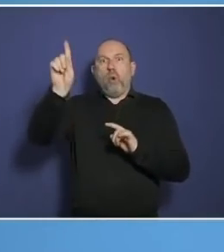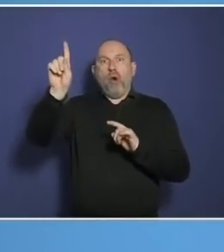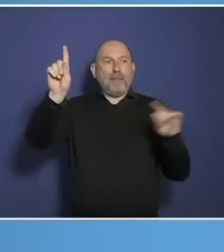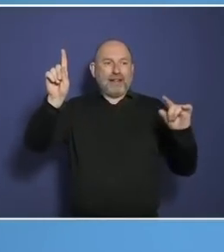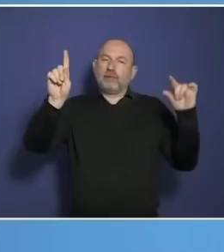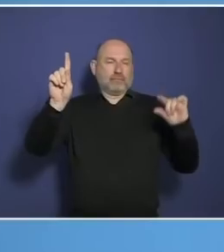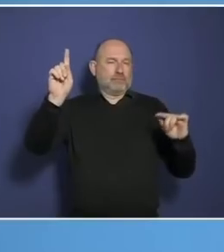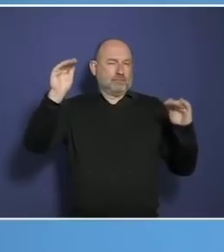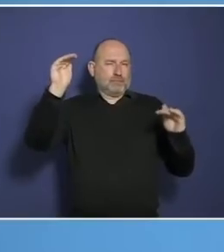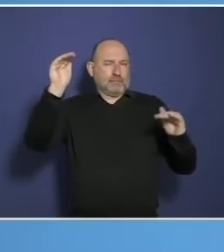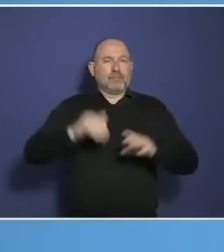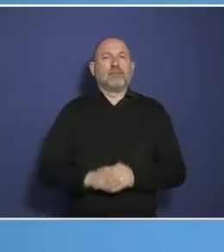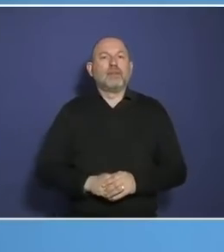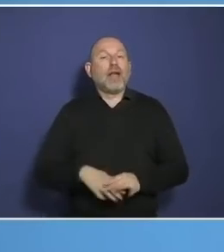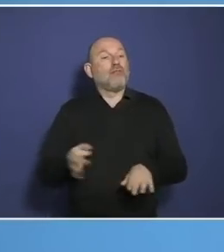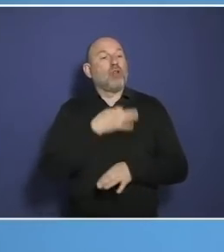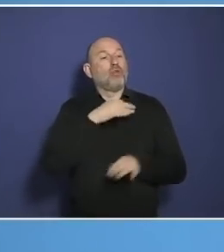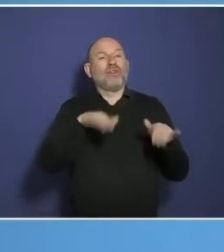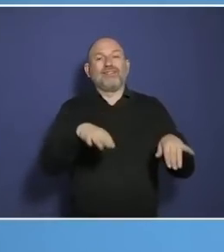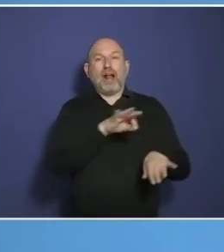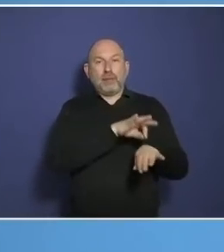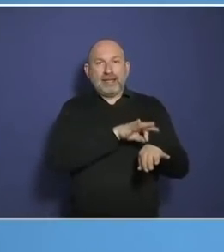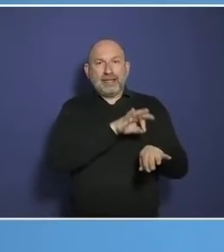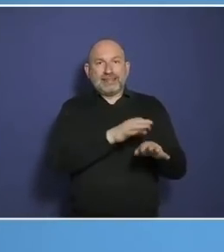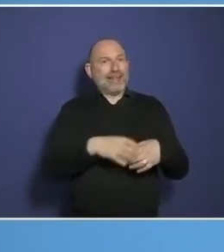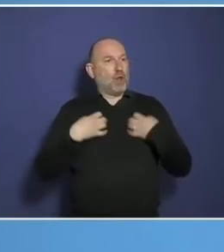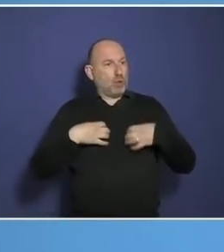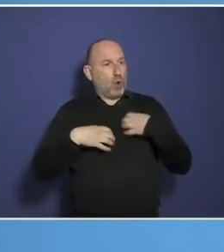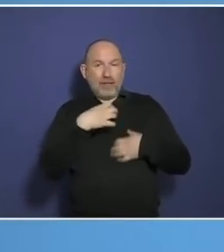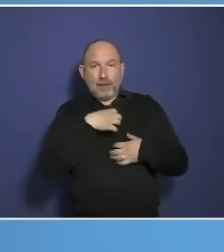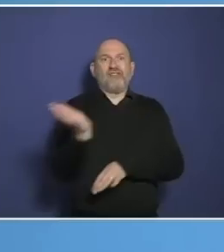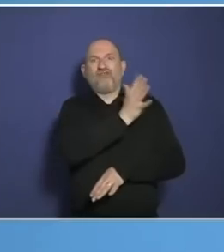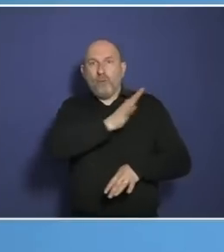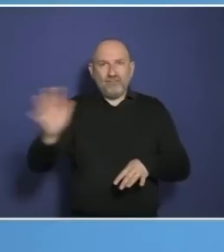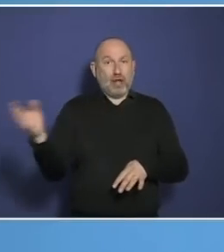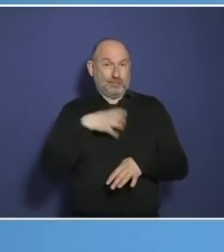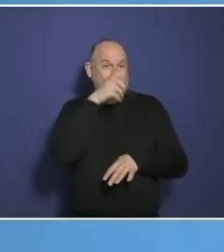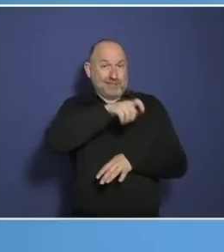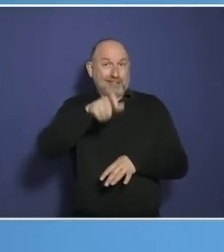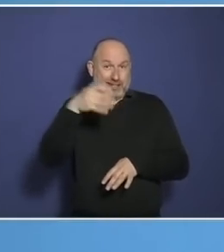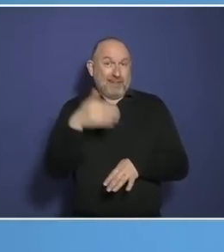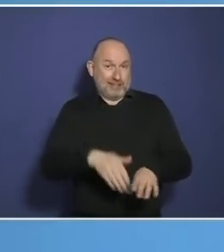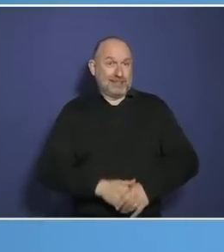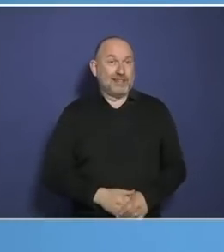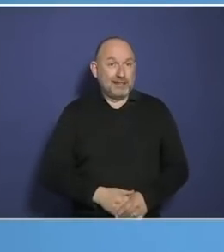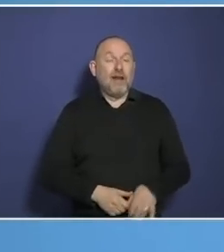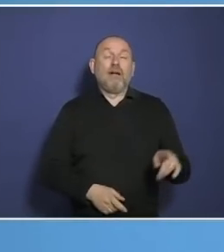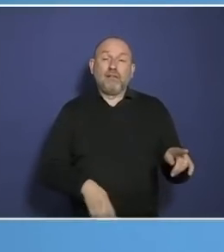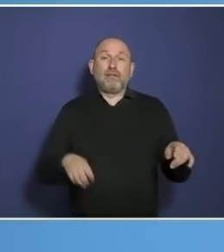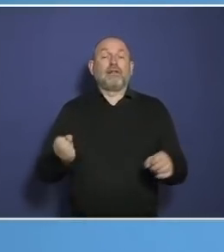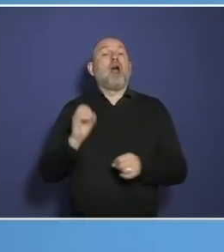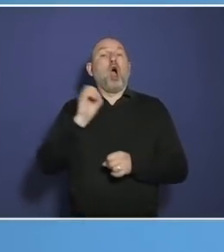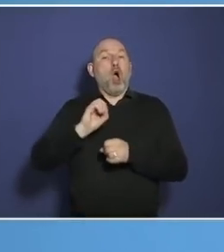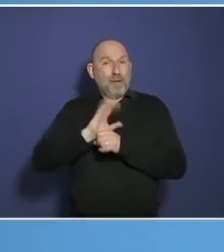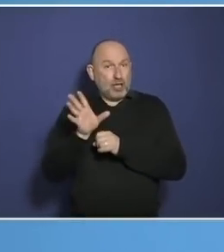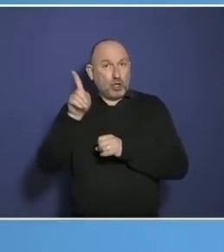Notfallmedizin mit Blick auf die Versorgung und Behandlung von Covid-Patienten ist derzeit beherrschbar. Durch die in der Regel milderen Verläufe von Omigron